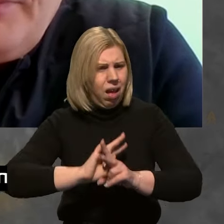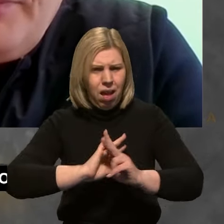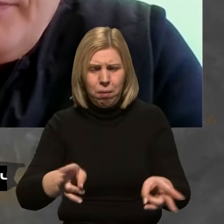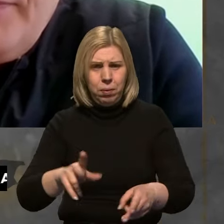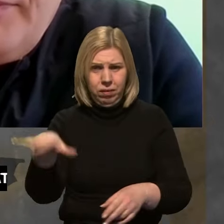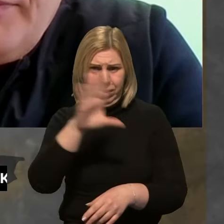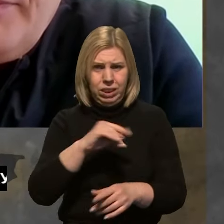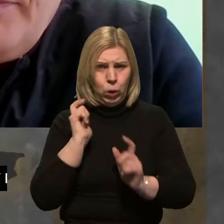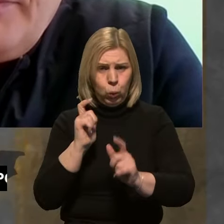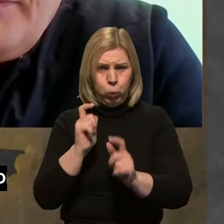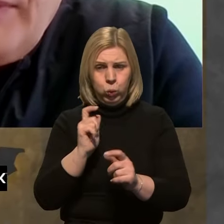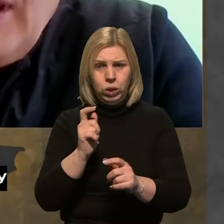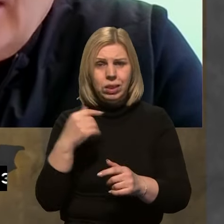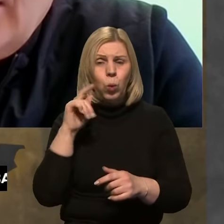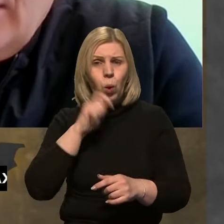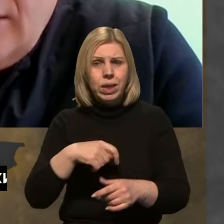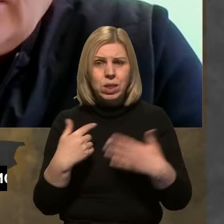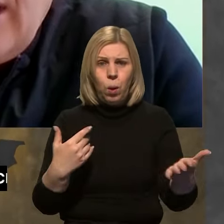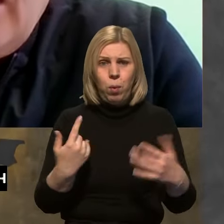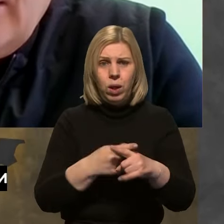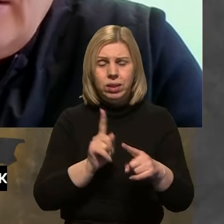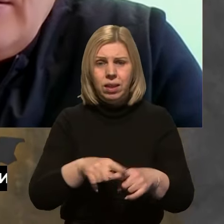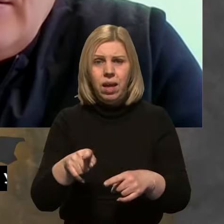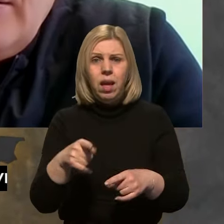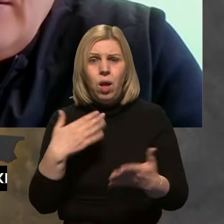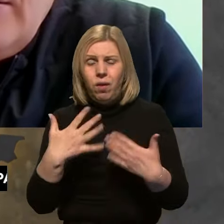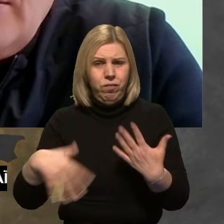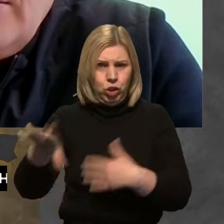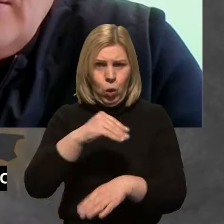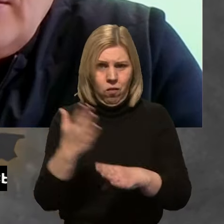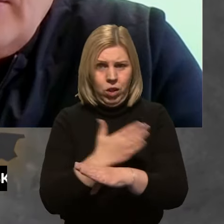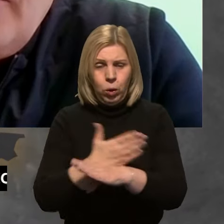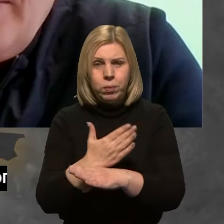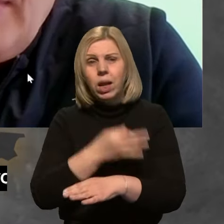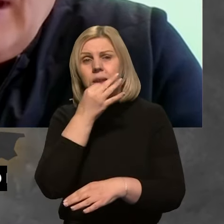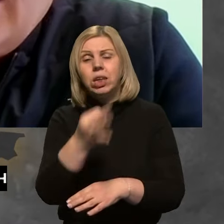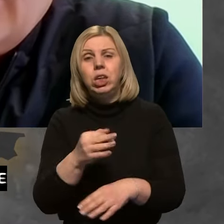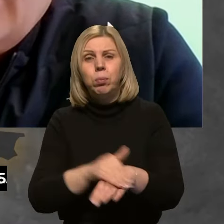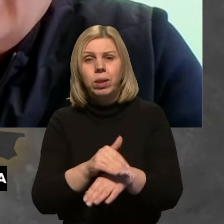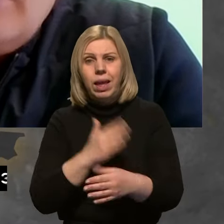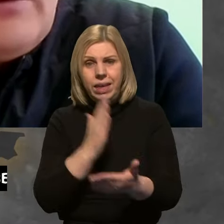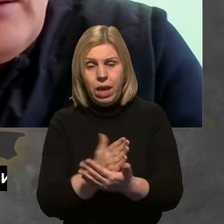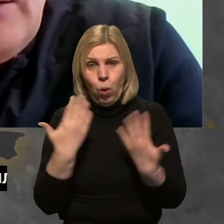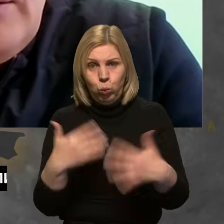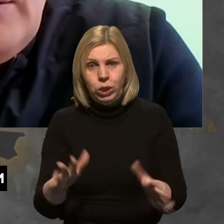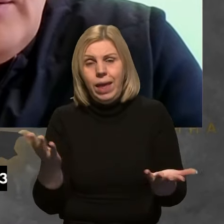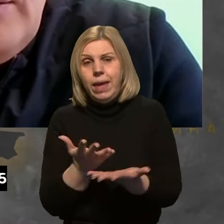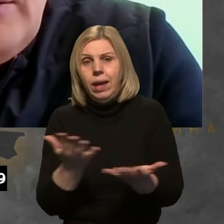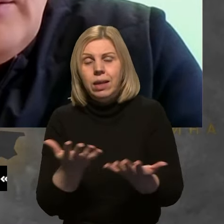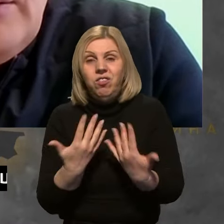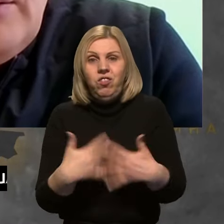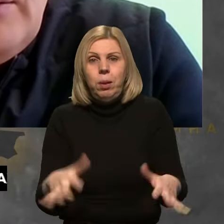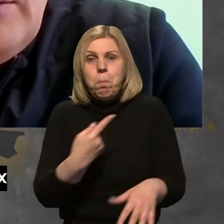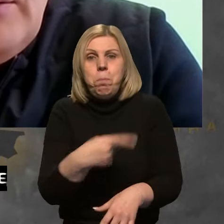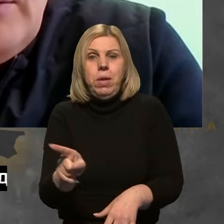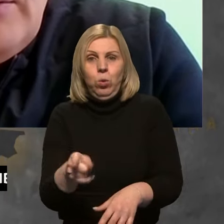вантажівки, так, з українського боку, і це стосується усього виробництва. Скажи, будь ласка, чи є вже якісь втрати